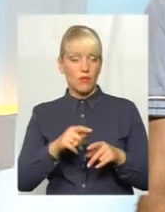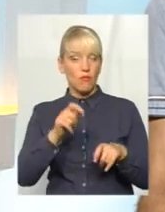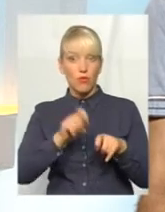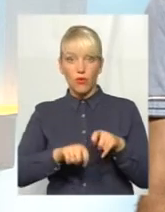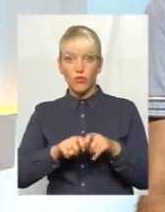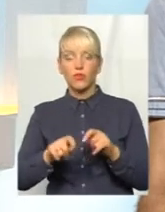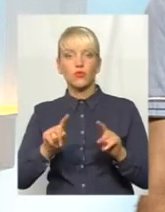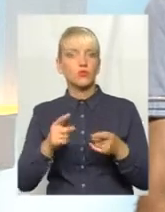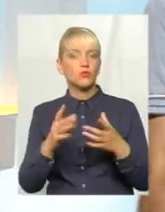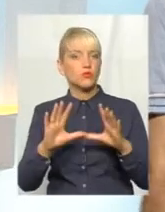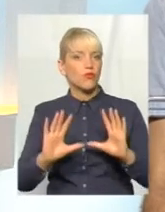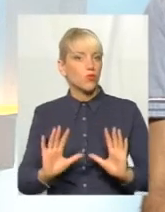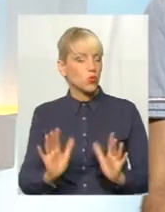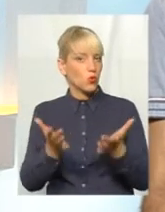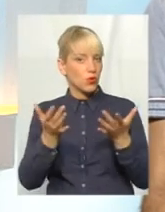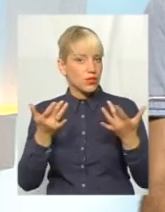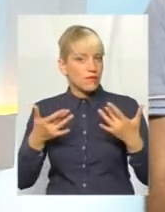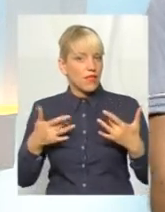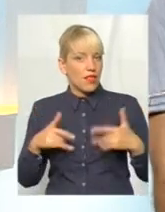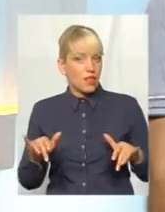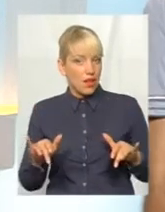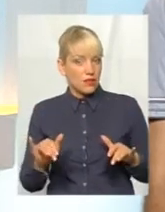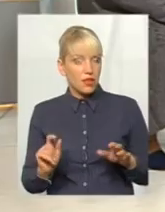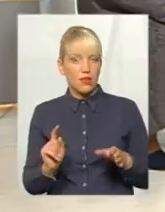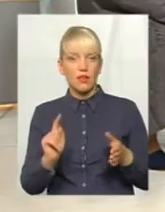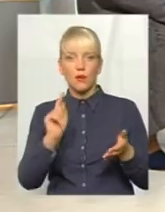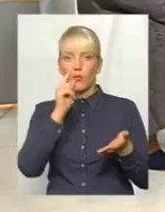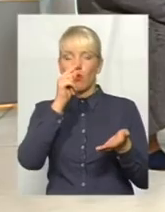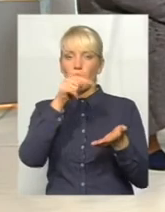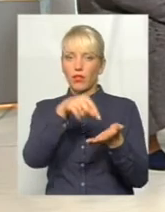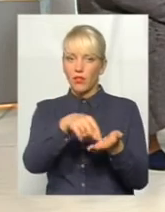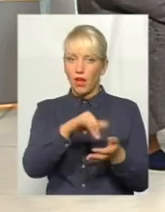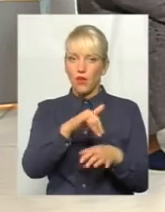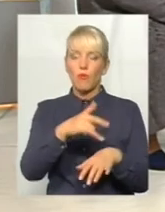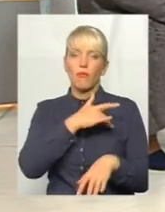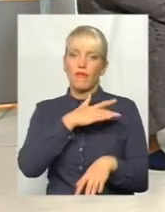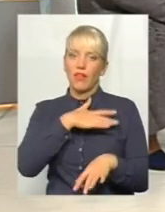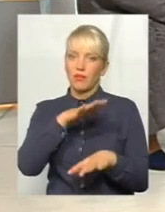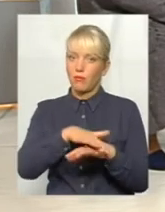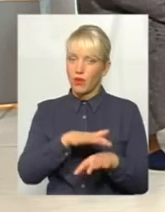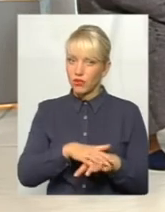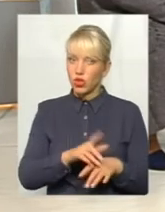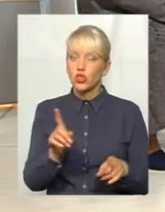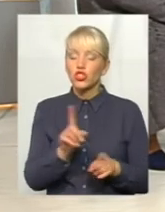з органів правоохоронних і йде працювати у службу банку. Чи він так гарно там все вияснив, що він вияснив, тут